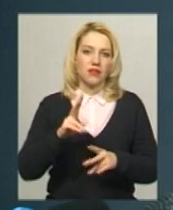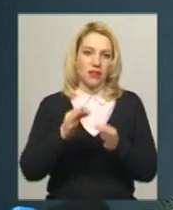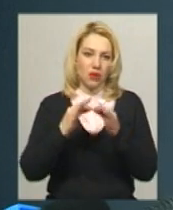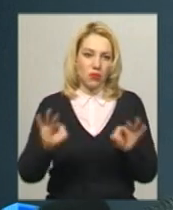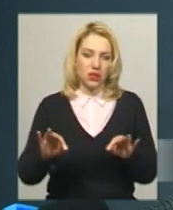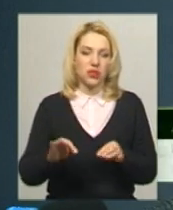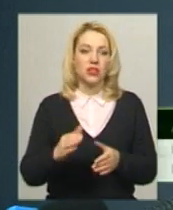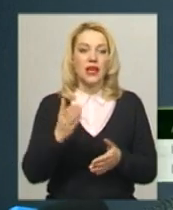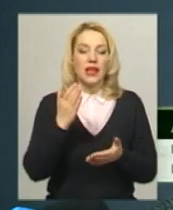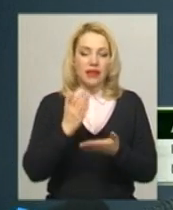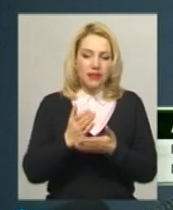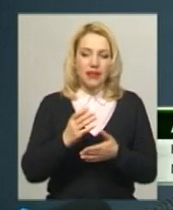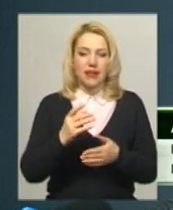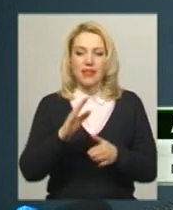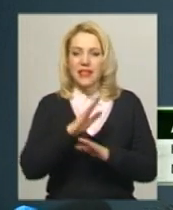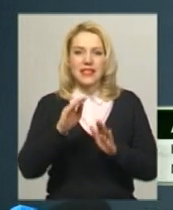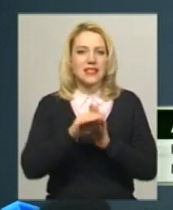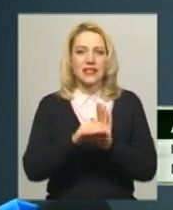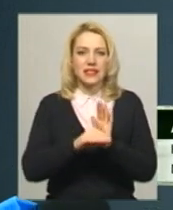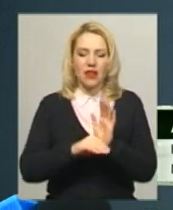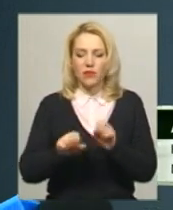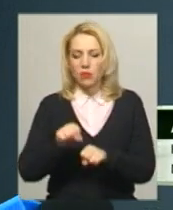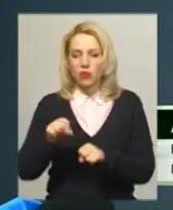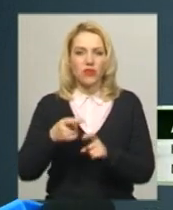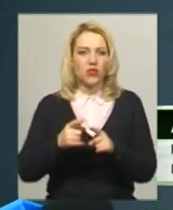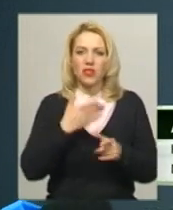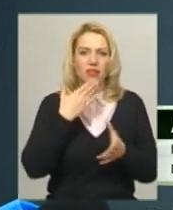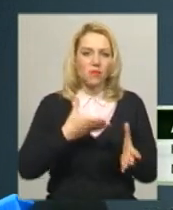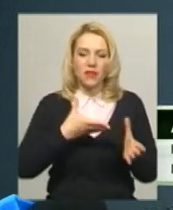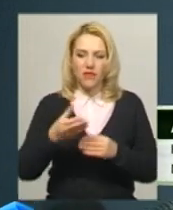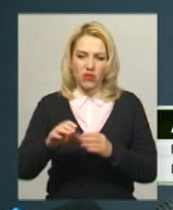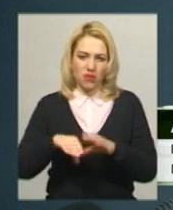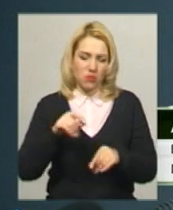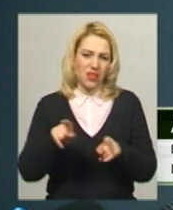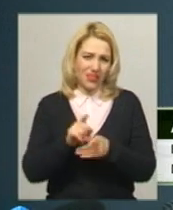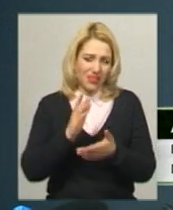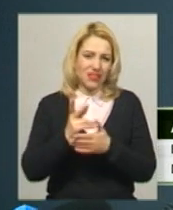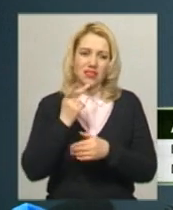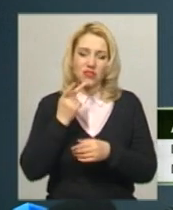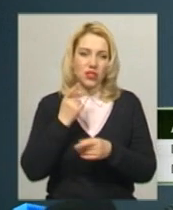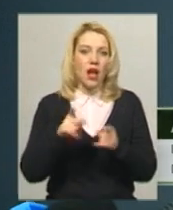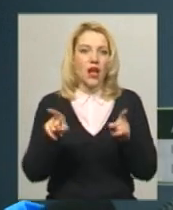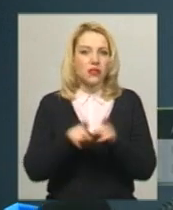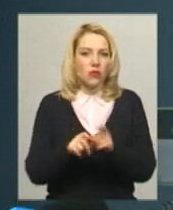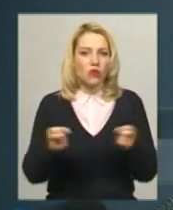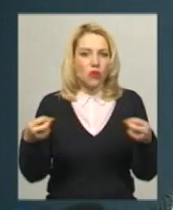деякі несистемні порушення, які не впливають на результат виборів, але такі є завжди, ми не бачили системного